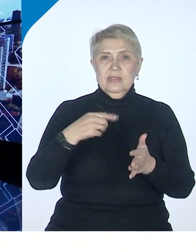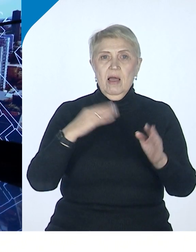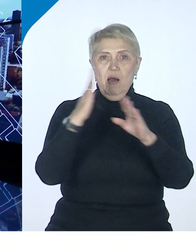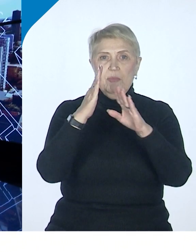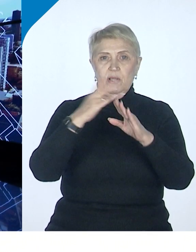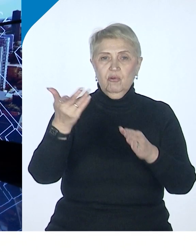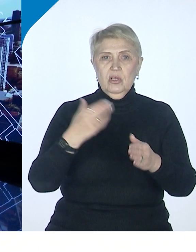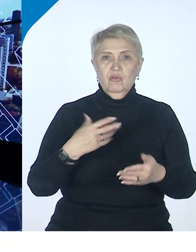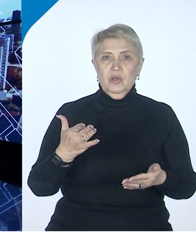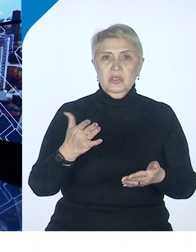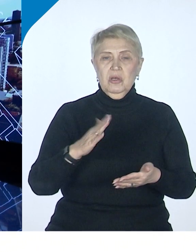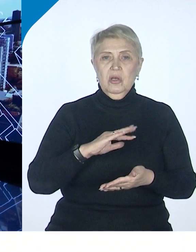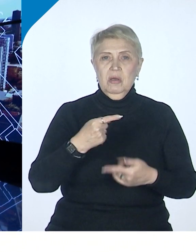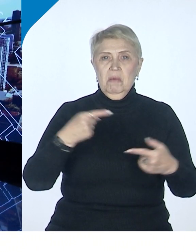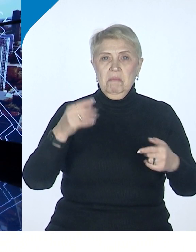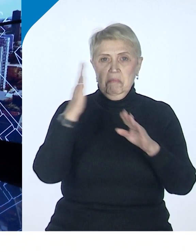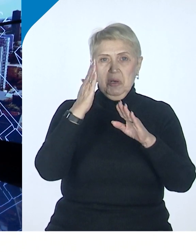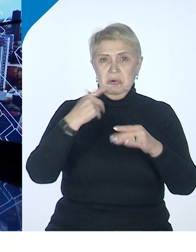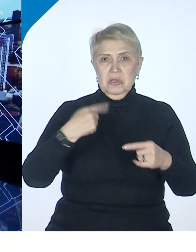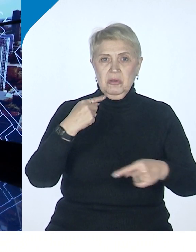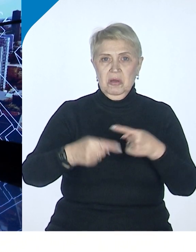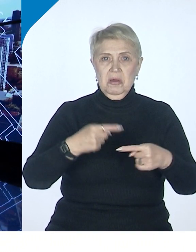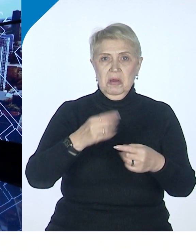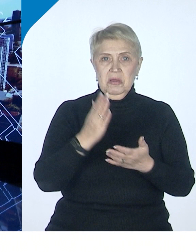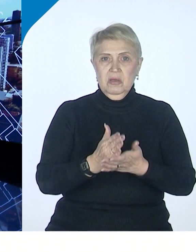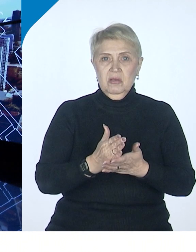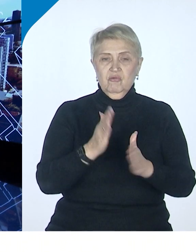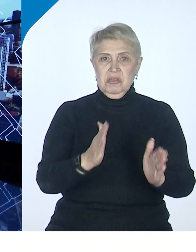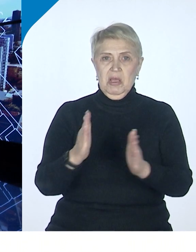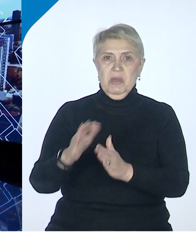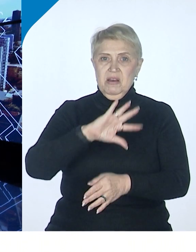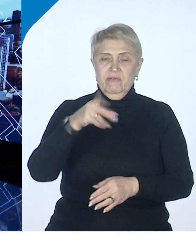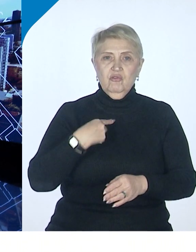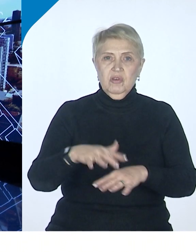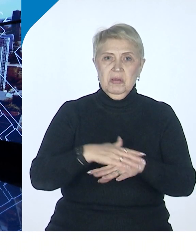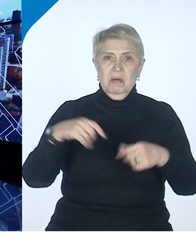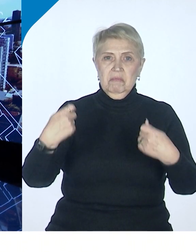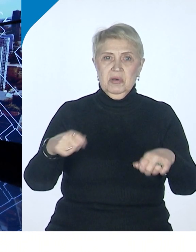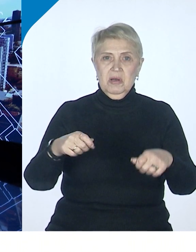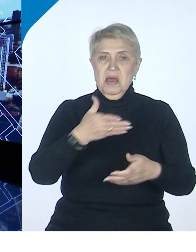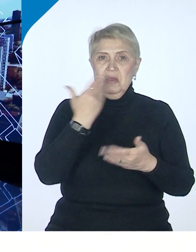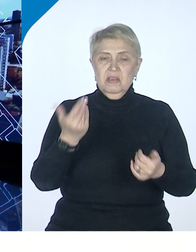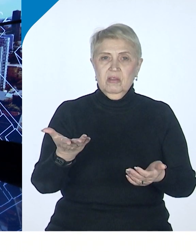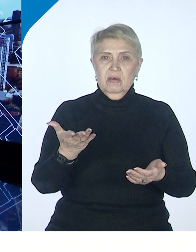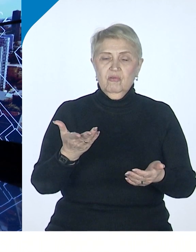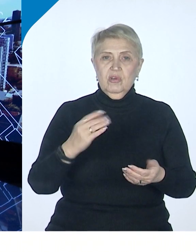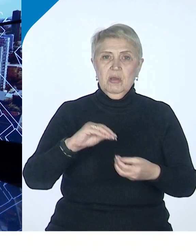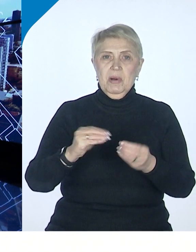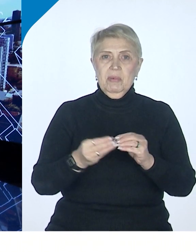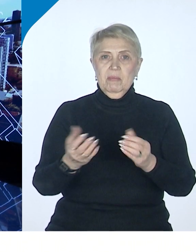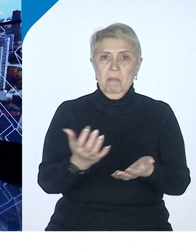ресурсы, которые имеют... они имеют стабильный рынок. У них нет проблемы с получением дохода.